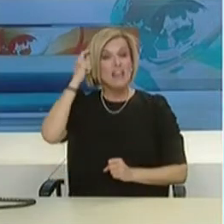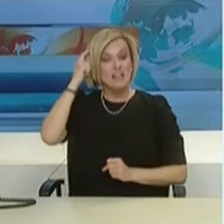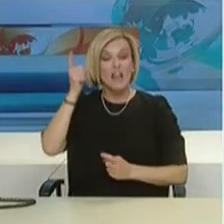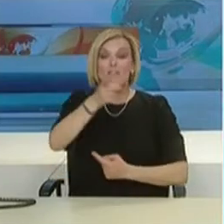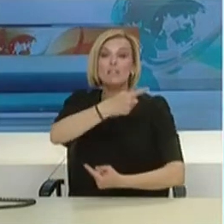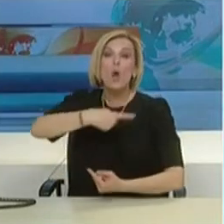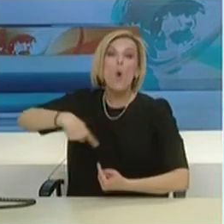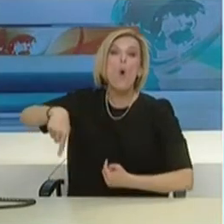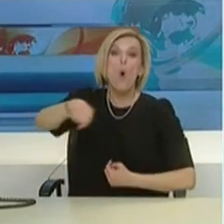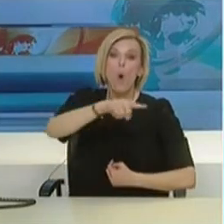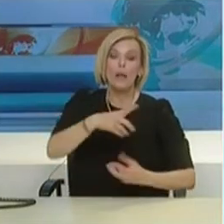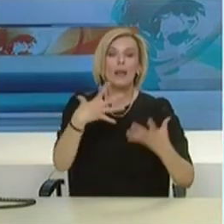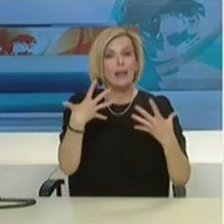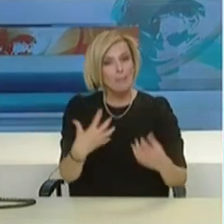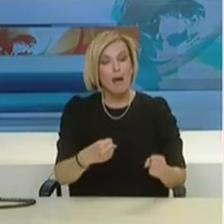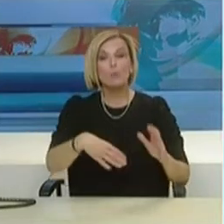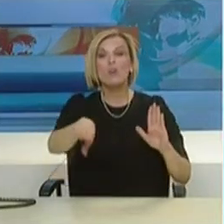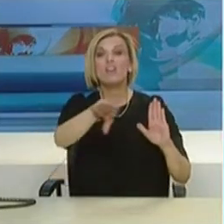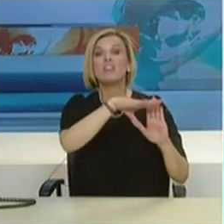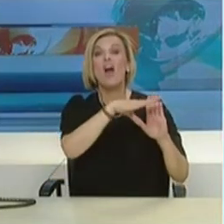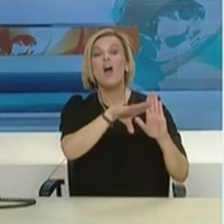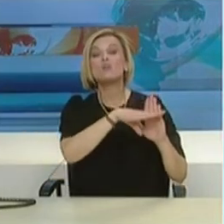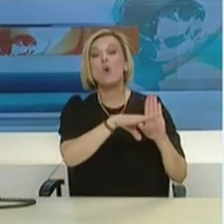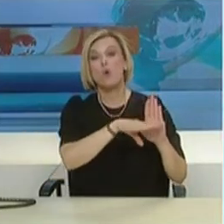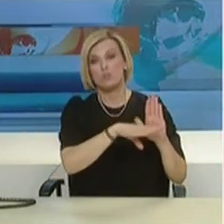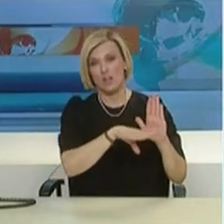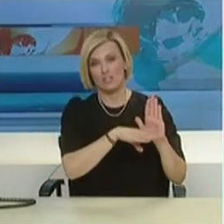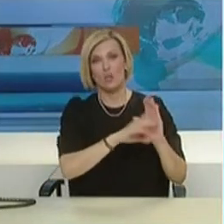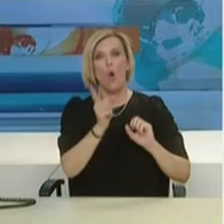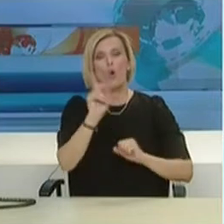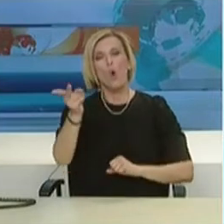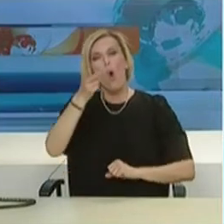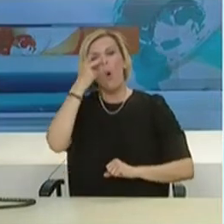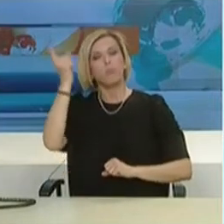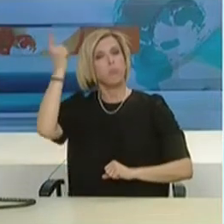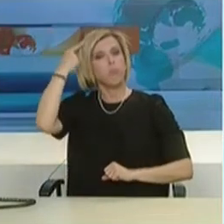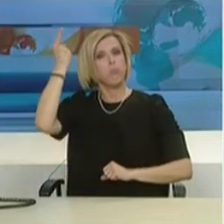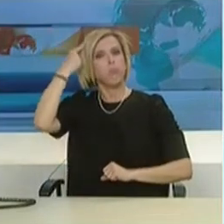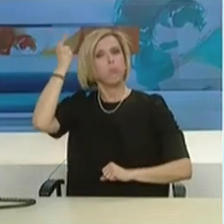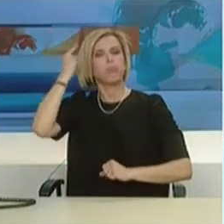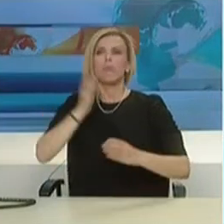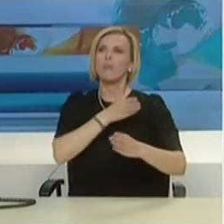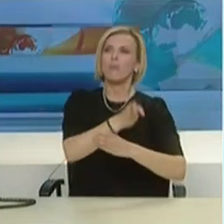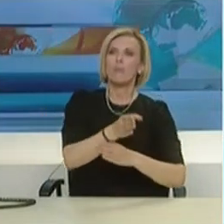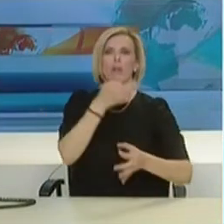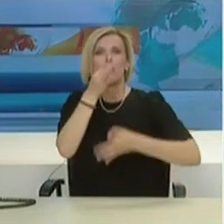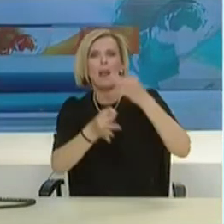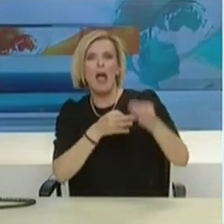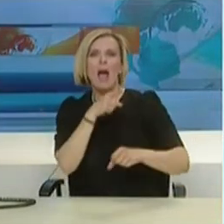Δεν μπορεί κάποιος να μπαίνει σε αυτό το χορό χωρίς να τηρήσει συγκεκριμένα πρότυπα και στάνταρτς.